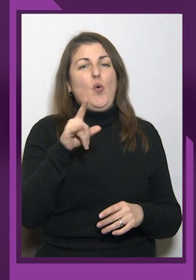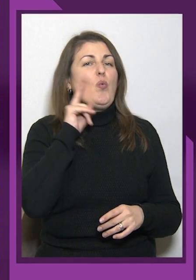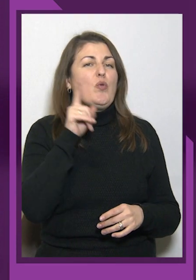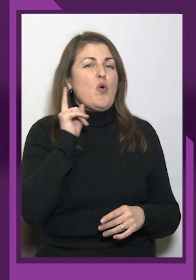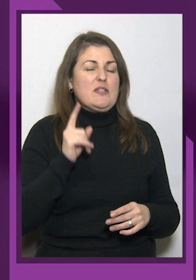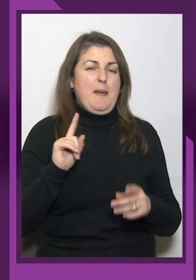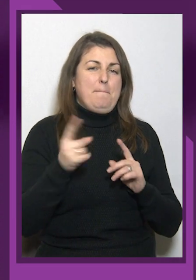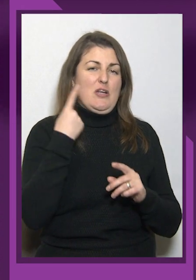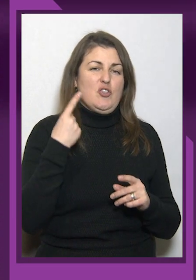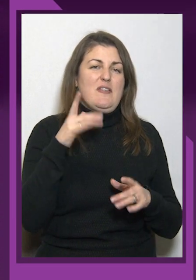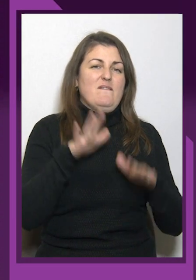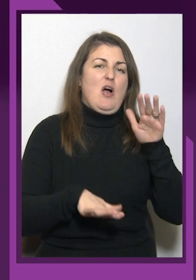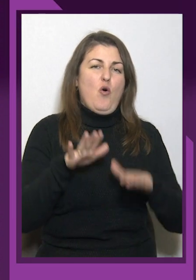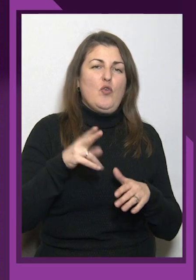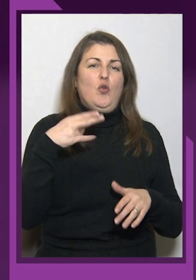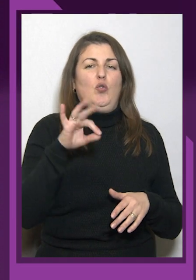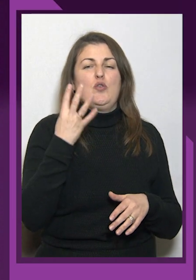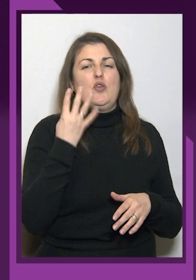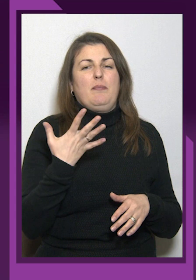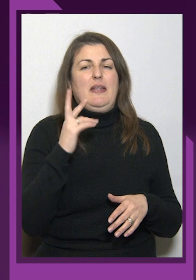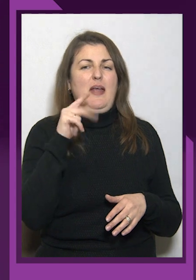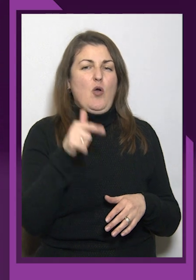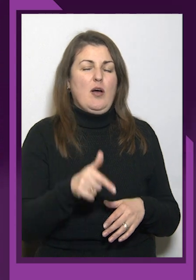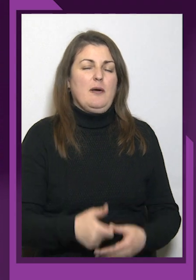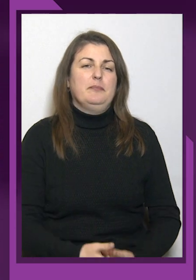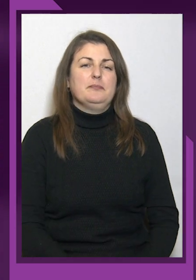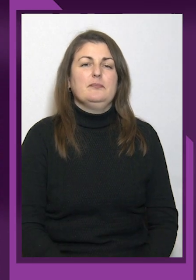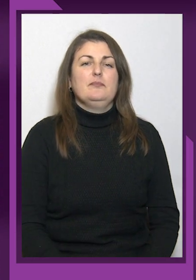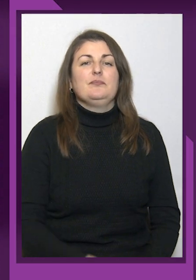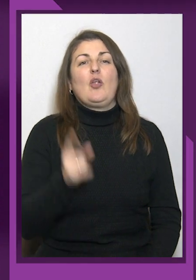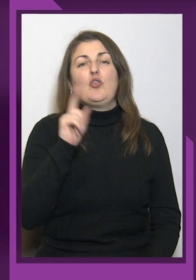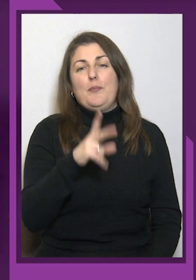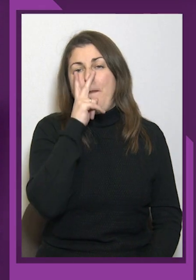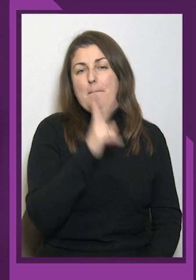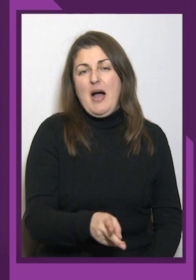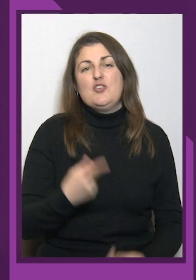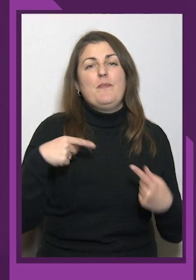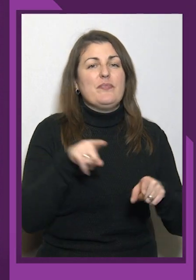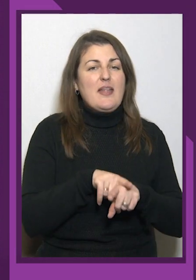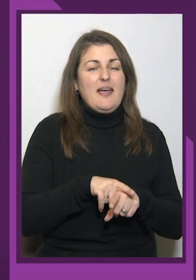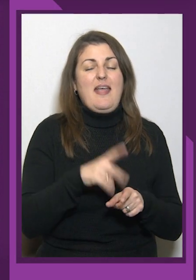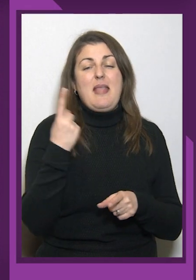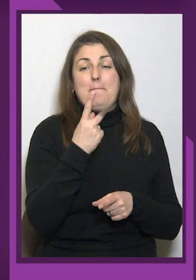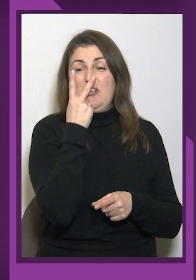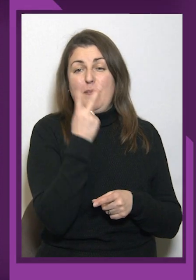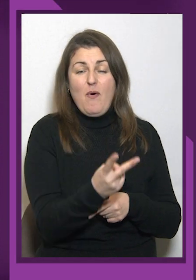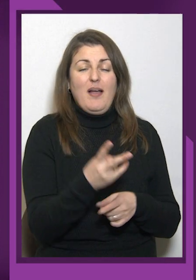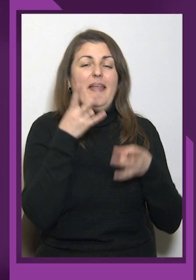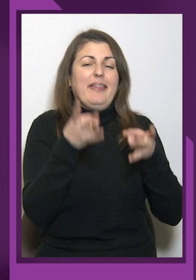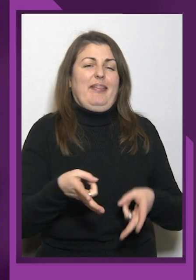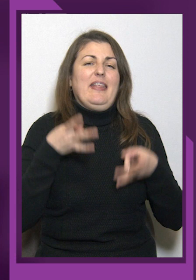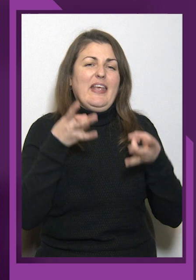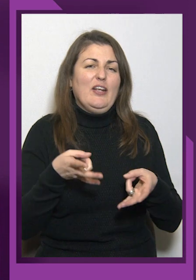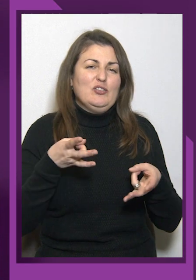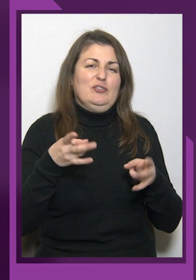юніорській першості ваговій категорії до 45 кілограмів. Тобто, бачимо, такі на перший погляд ніжні,